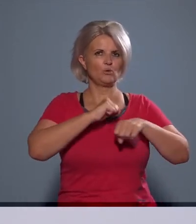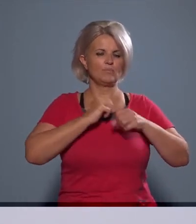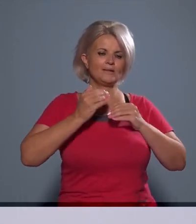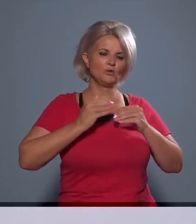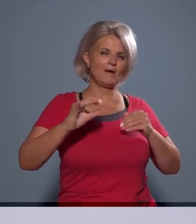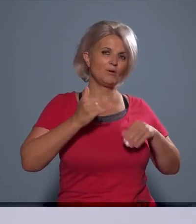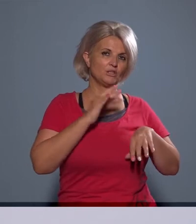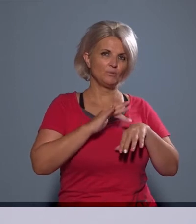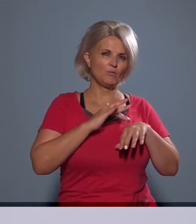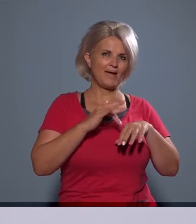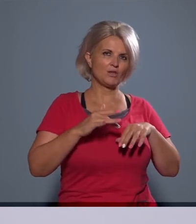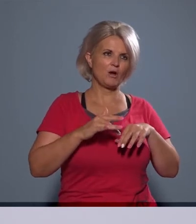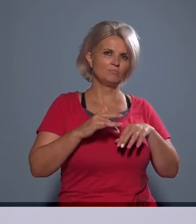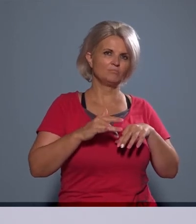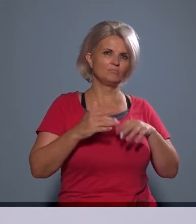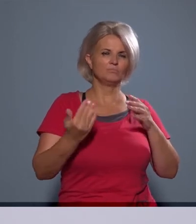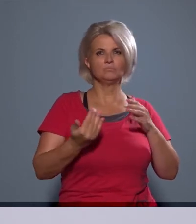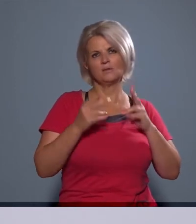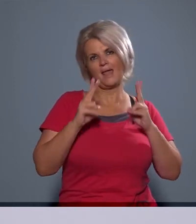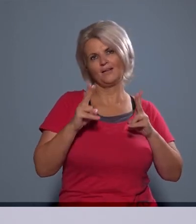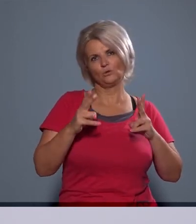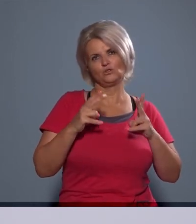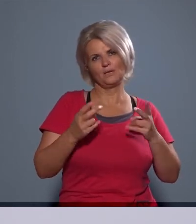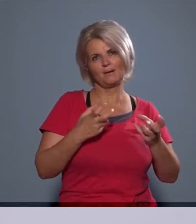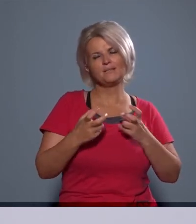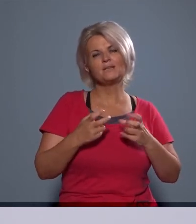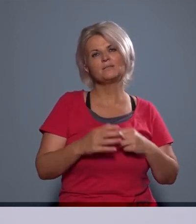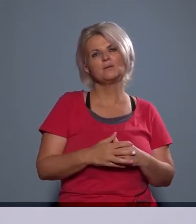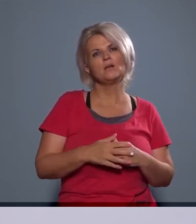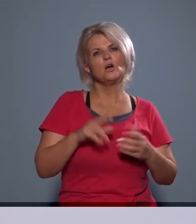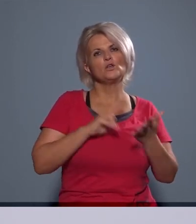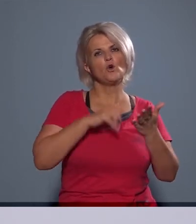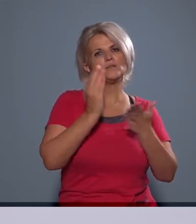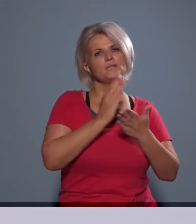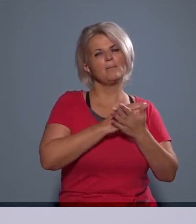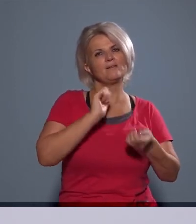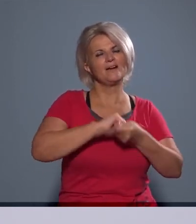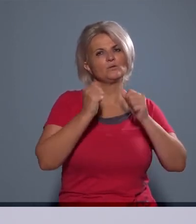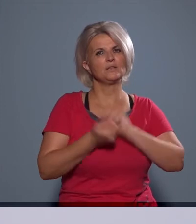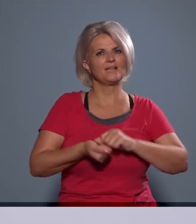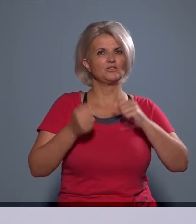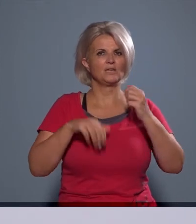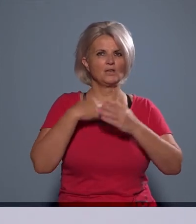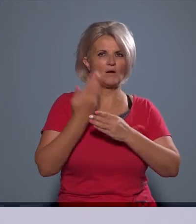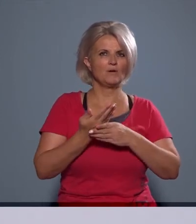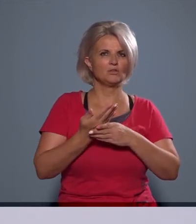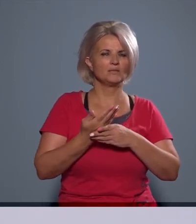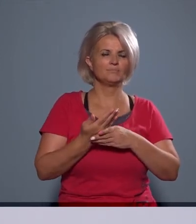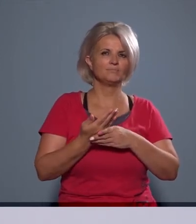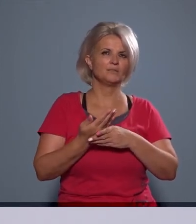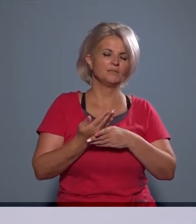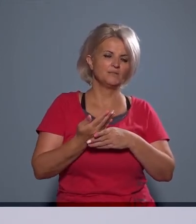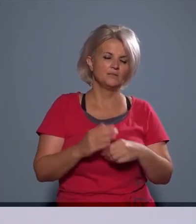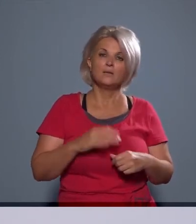próbálja felnyitni, vagy nagyobbra tárni. A jogszabályváltoztatási javaslatok, ha eddig nem is értek cél, de